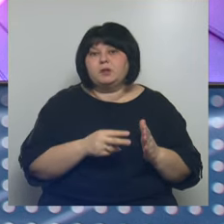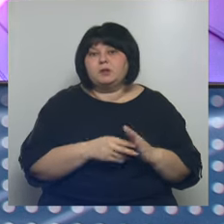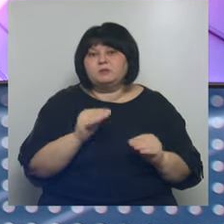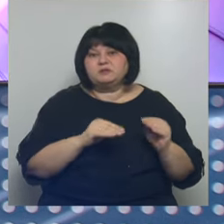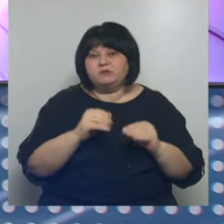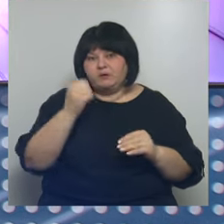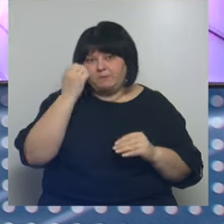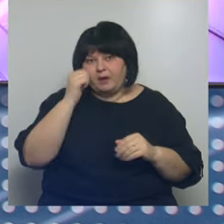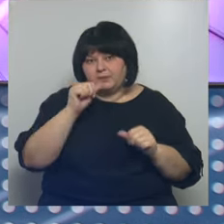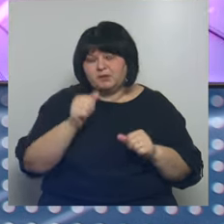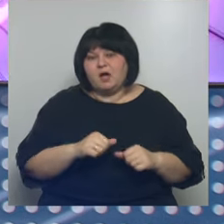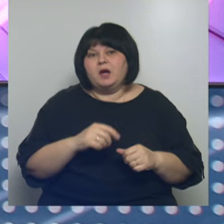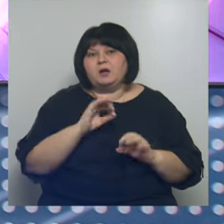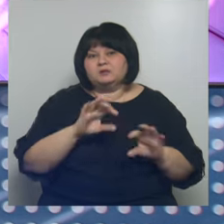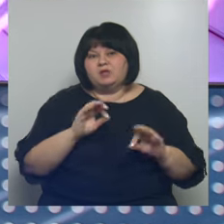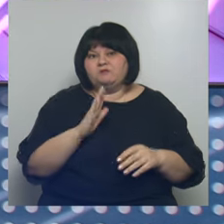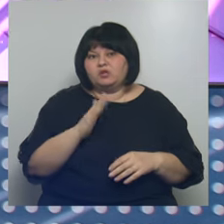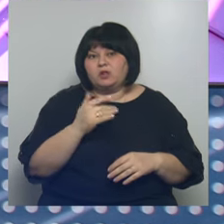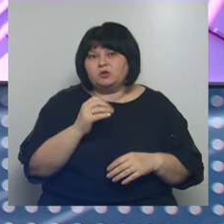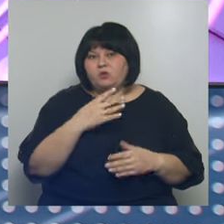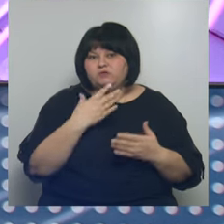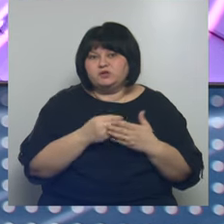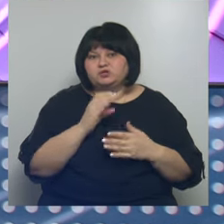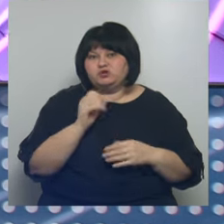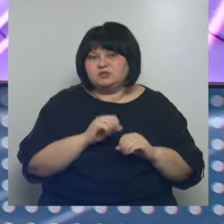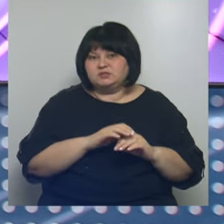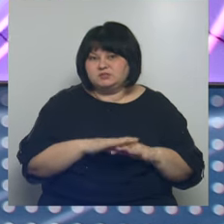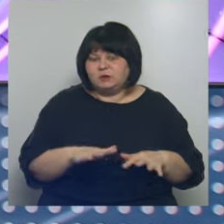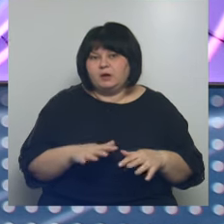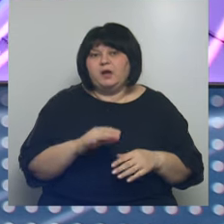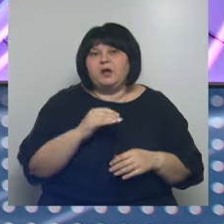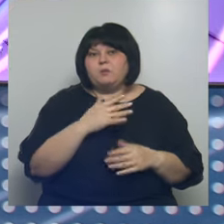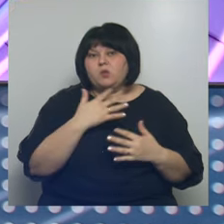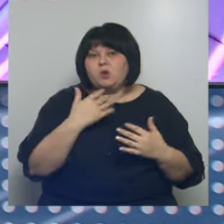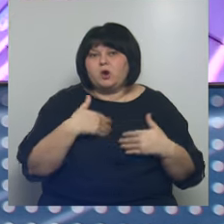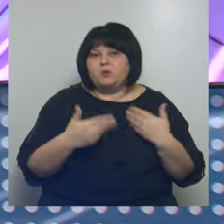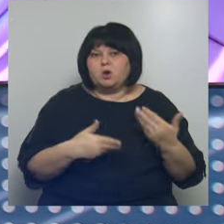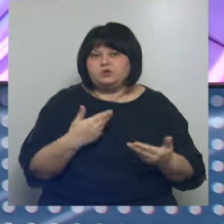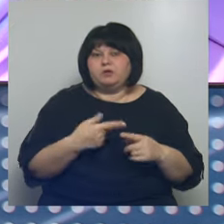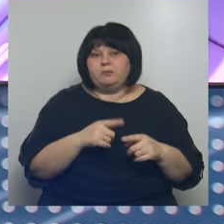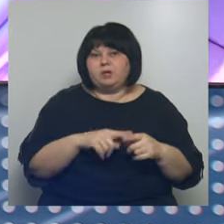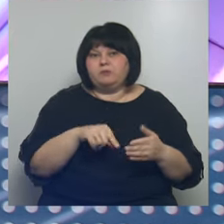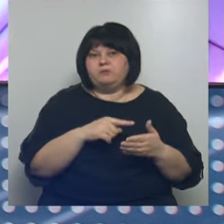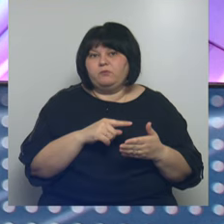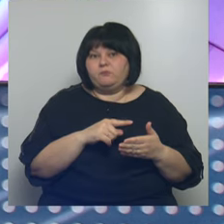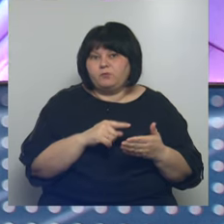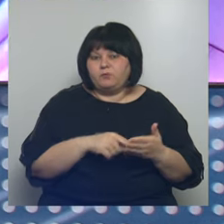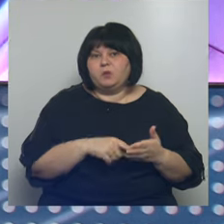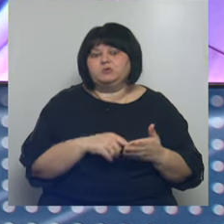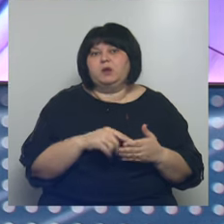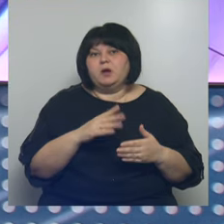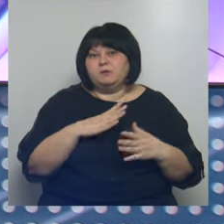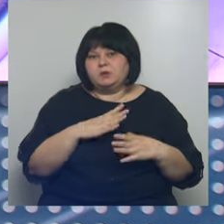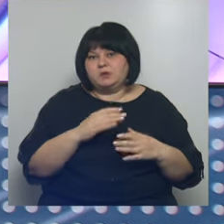монумента Вячеслав Гладков рассказал на своих страницах в соцсетях. Особенно много обращений по этому поводу стало поступать с момента